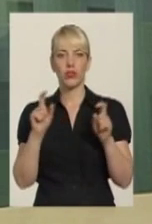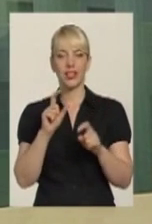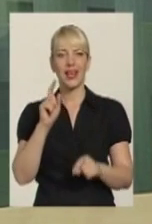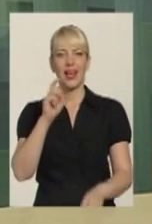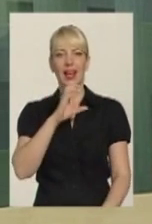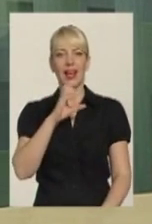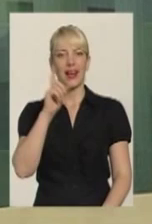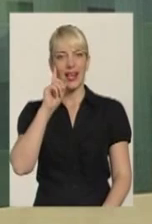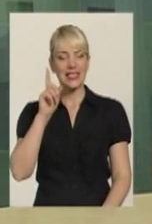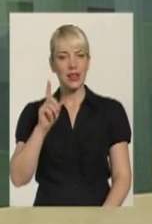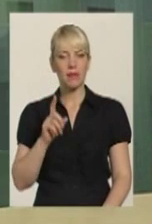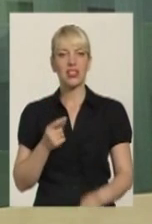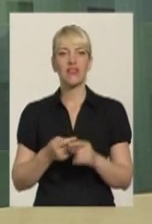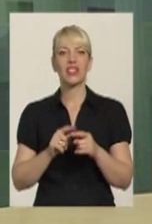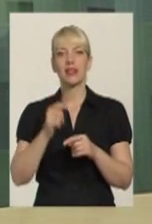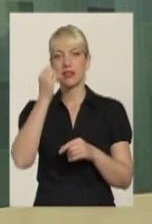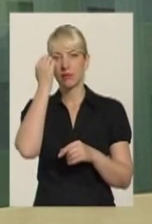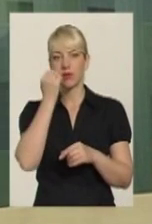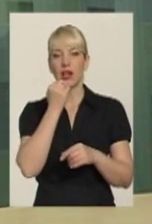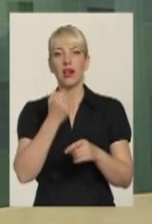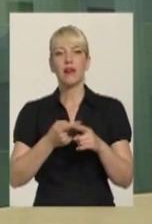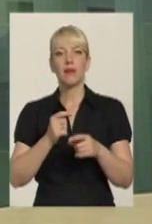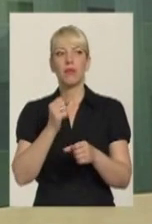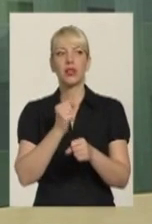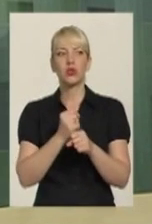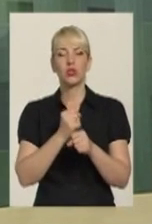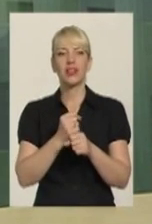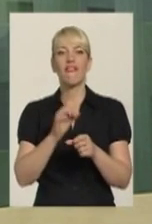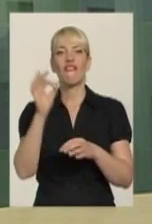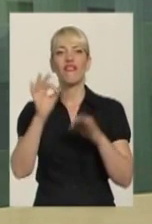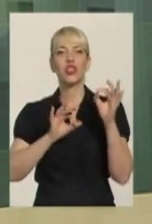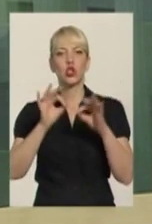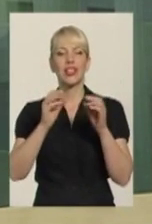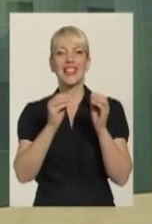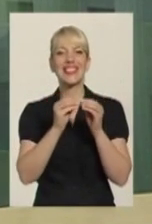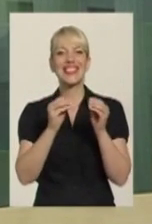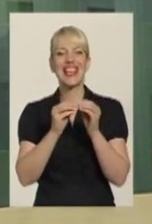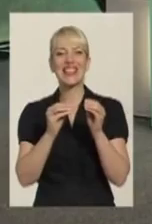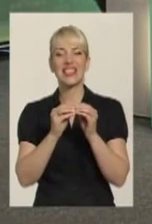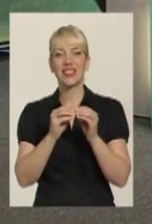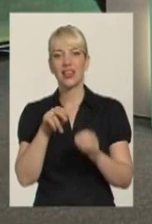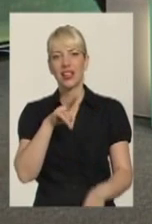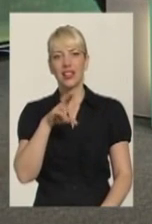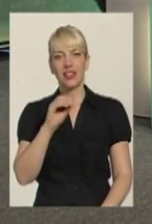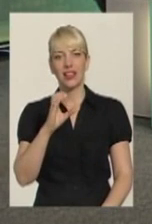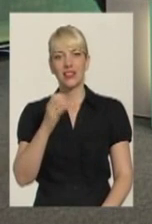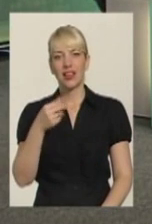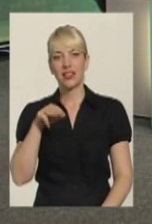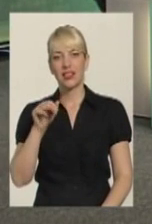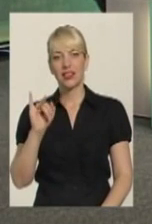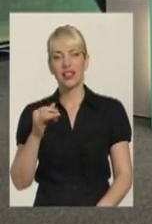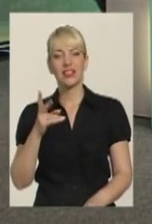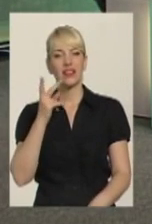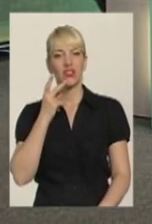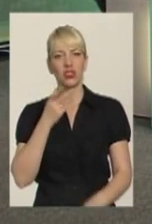тим відсоткам, тим десятінам, які збирають люди по всьому світі. І завжди ми